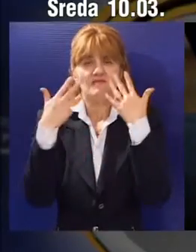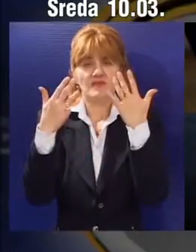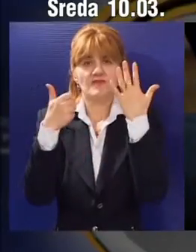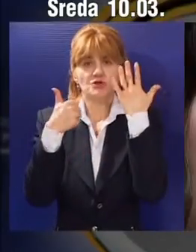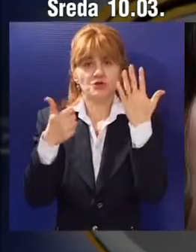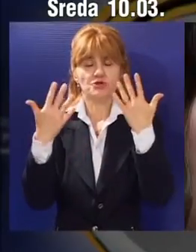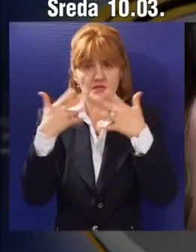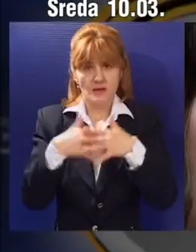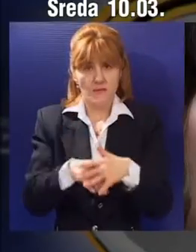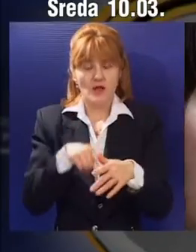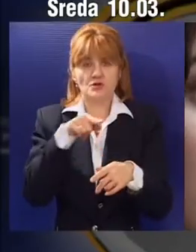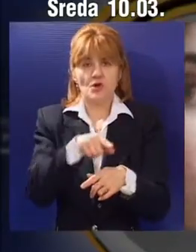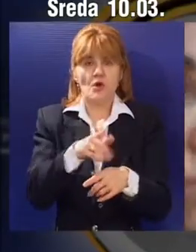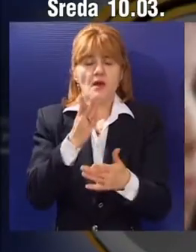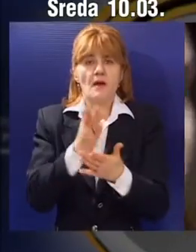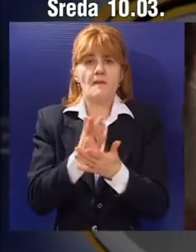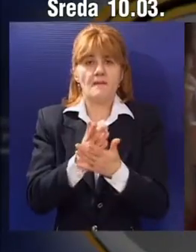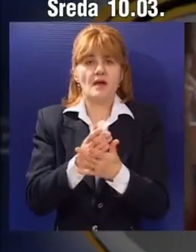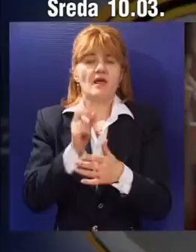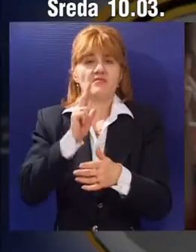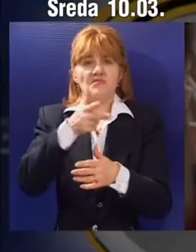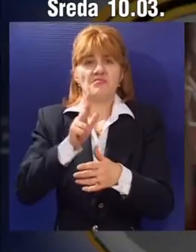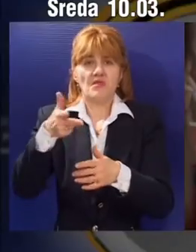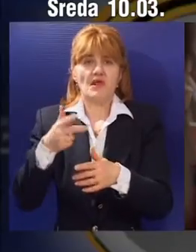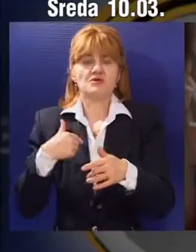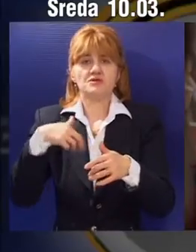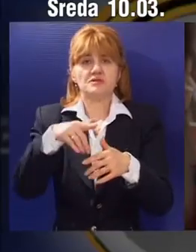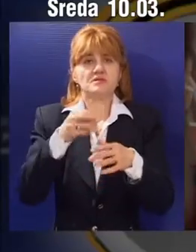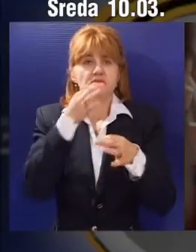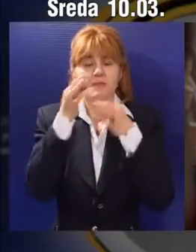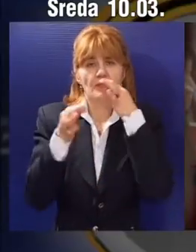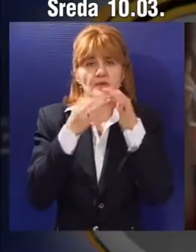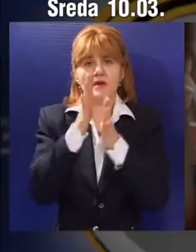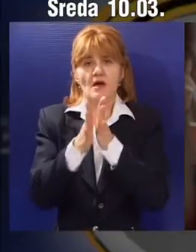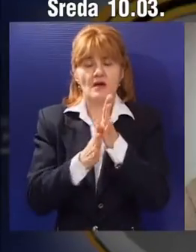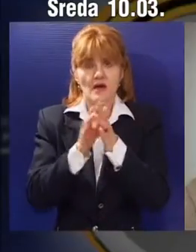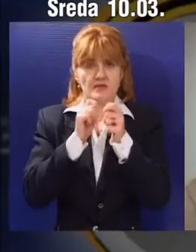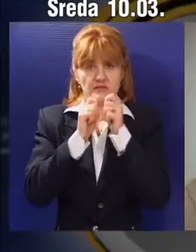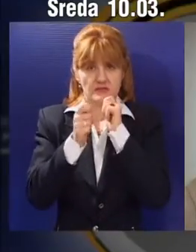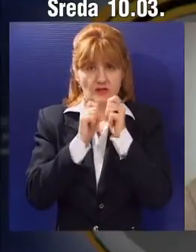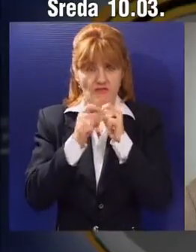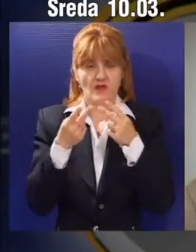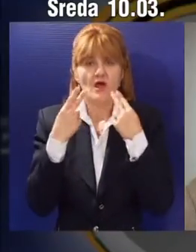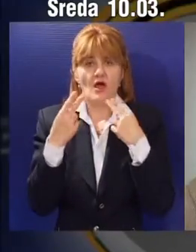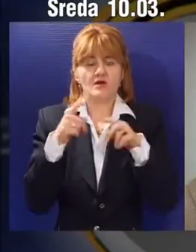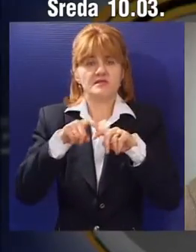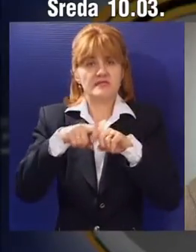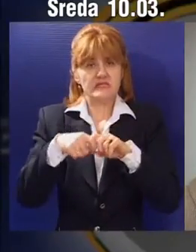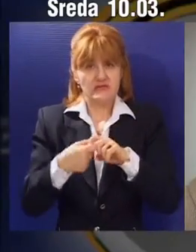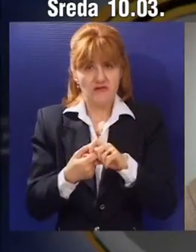preduzeća, od čega se pozivu odazvalo svako treće. Osnovni cilj ove dve institucije jeste da se